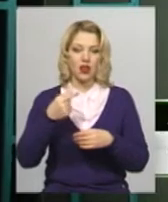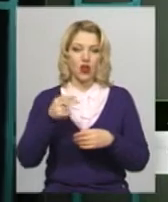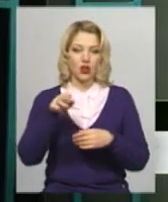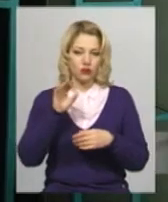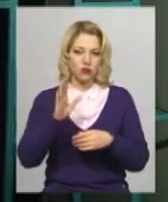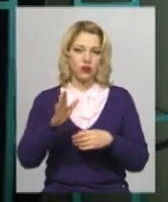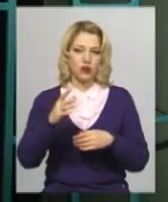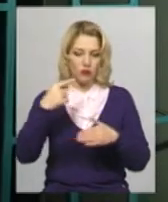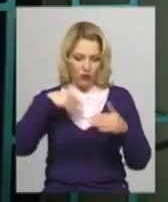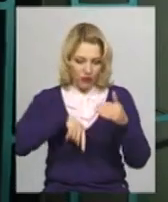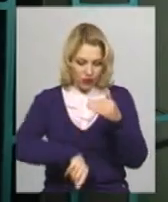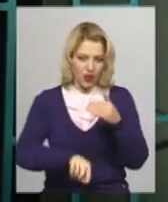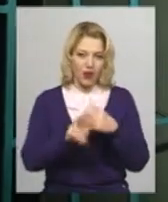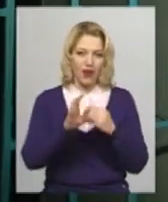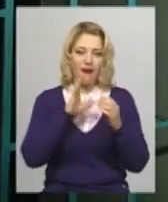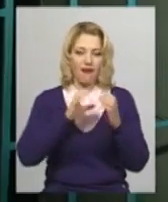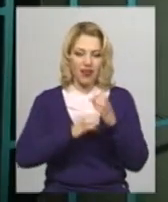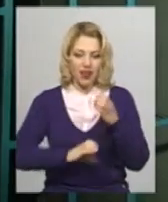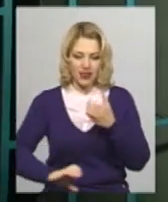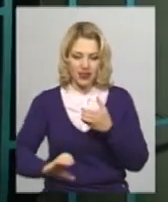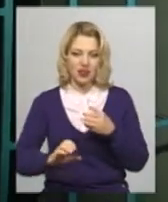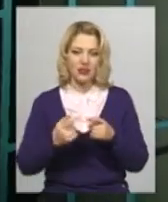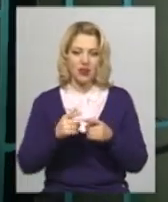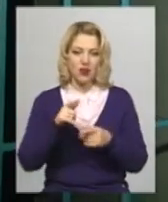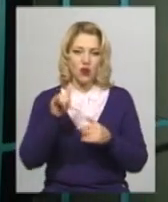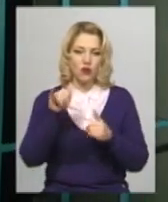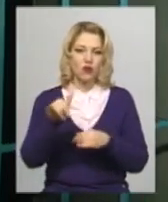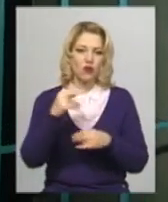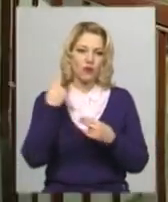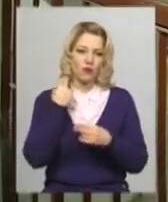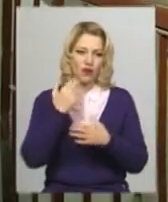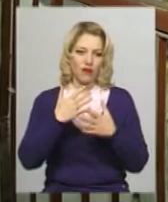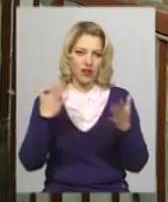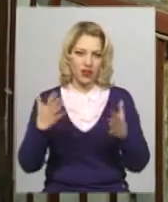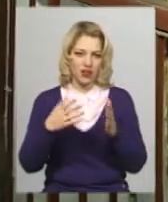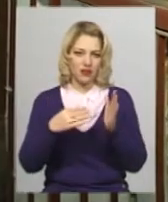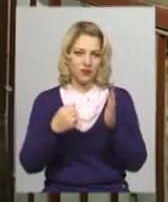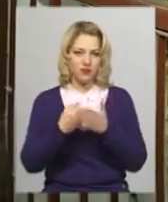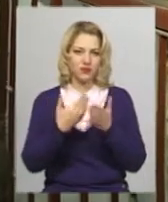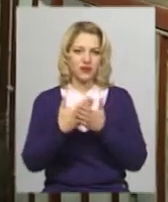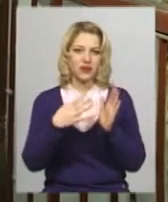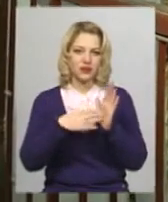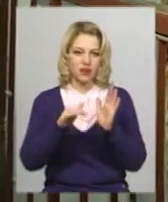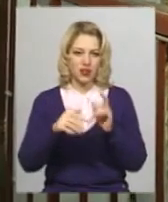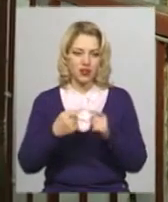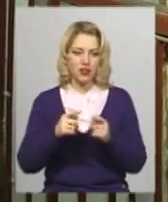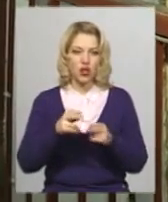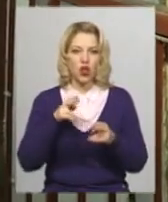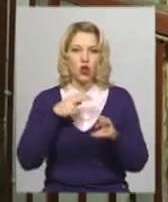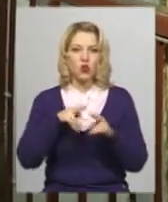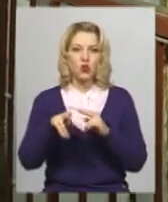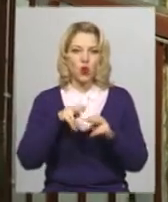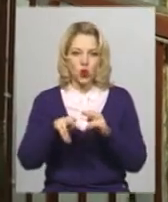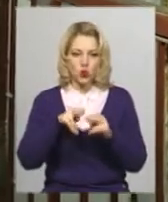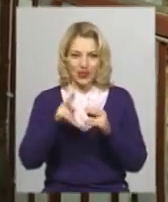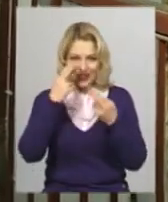2 800 вода, 6 700 стоків. Слюсарі з майстром піднімаються на технічний поверх, звідти